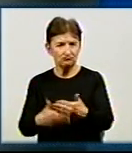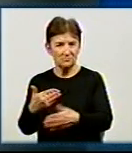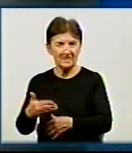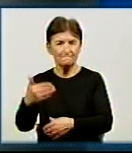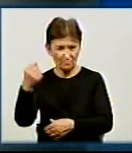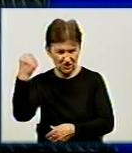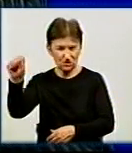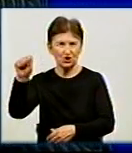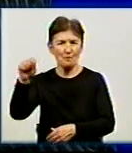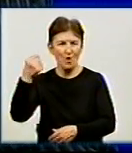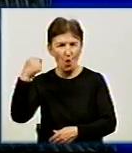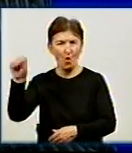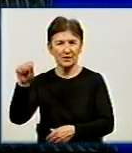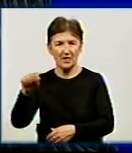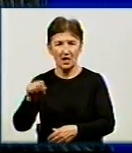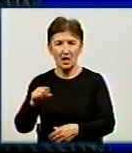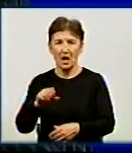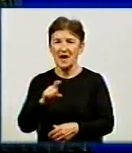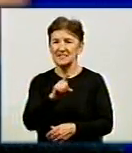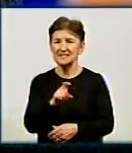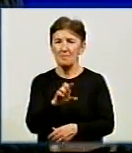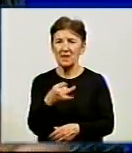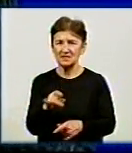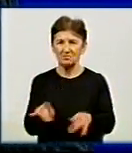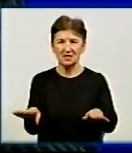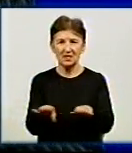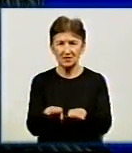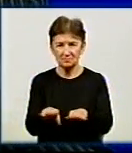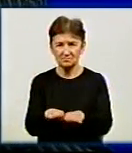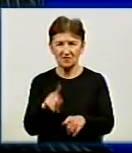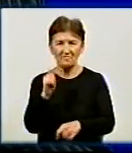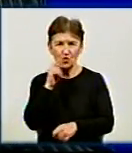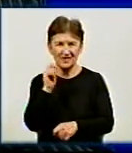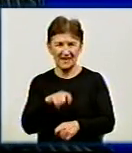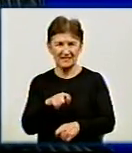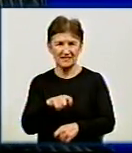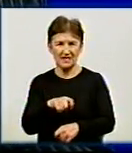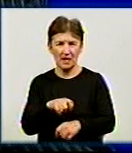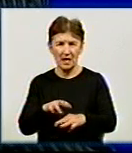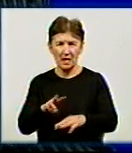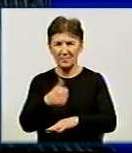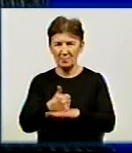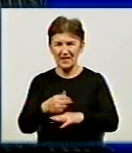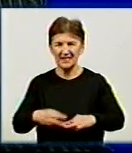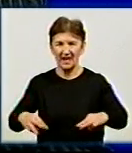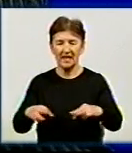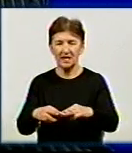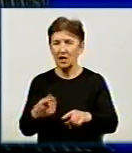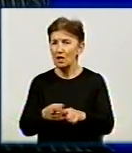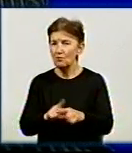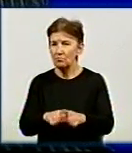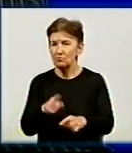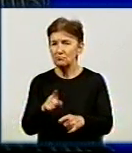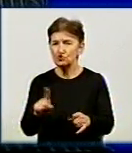конкуренції в чемпіонаті України з бейсболу і рівень конкуренції в українській прем'єр-лізі. І та подія, чого